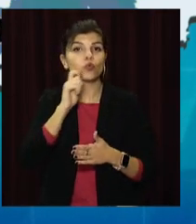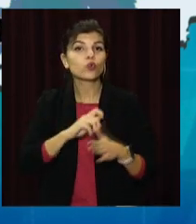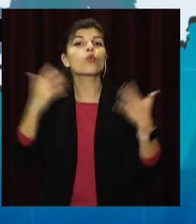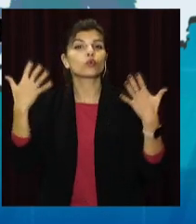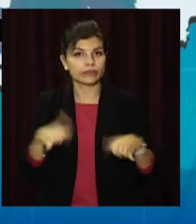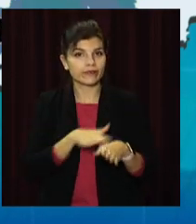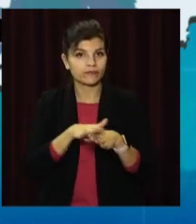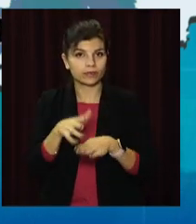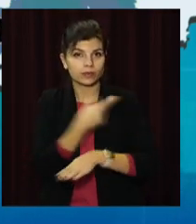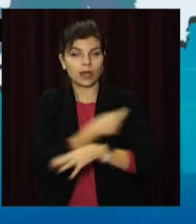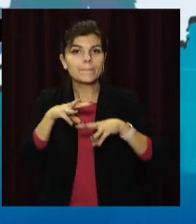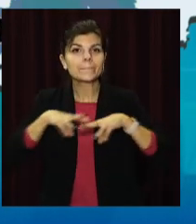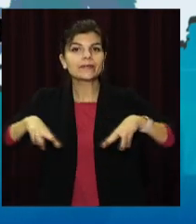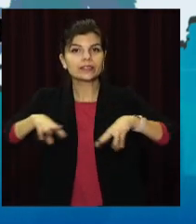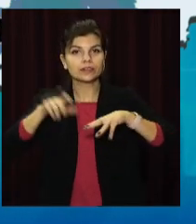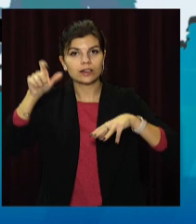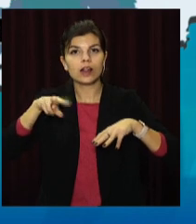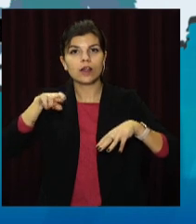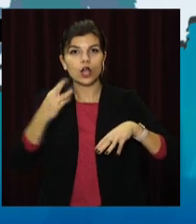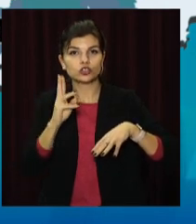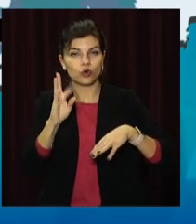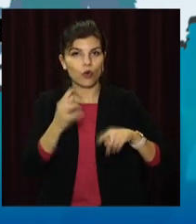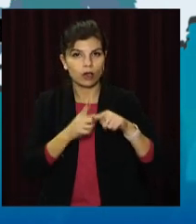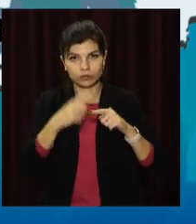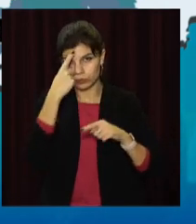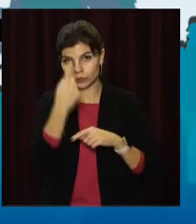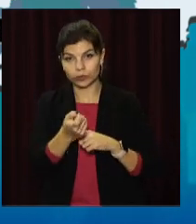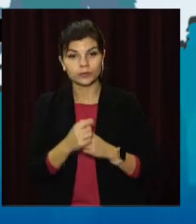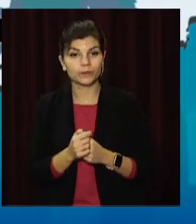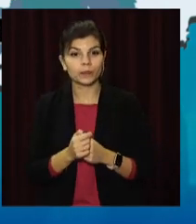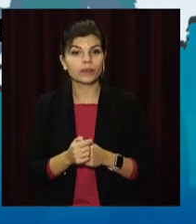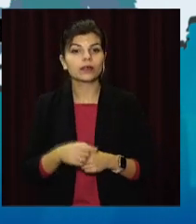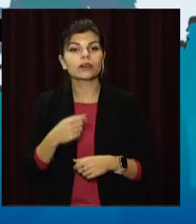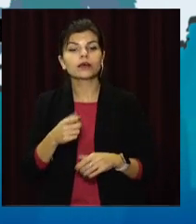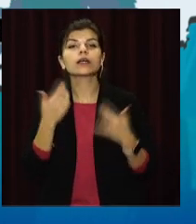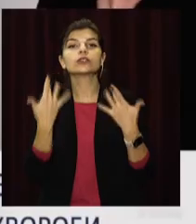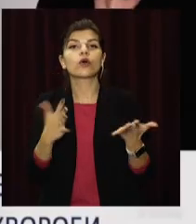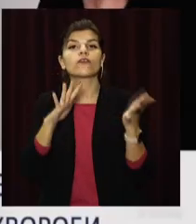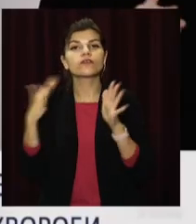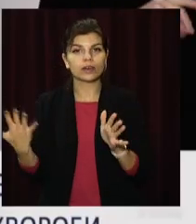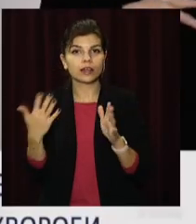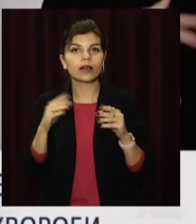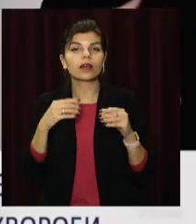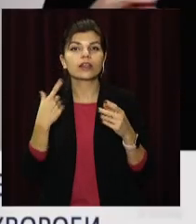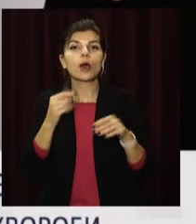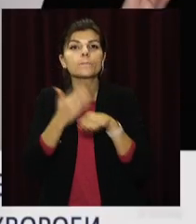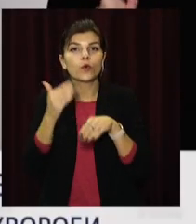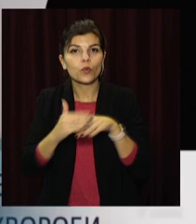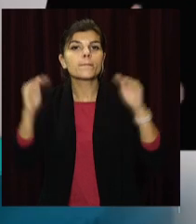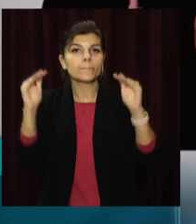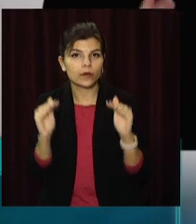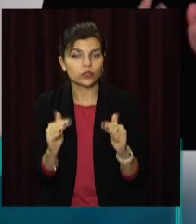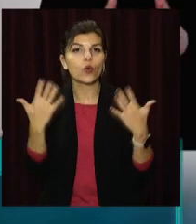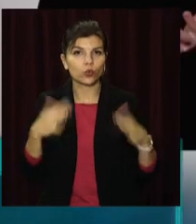майже 40% українців, повідомив міністр охорони здоров'я Віктор Ляшко. Стабілізація кількості